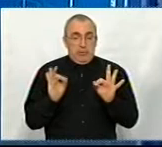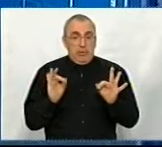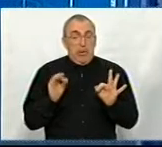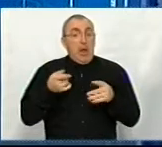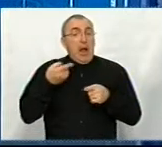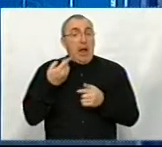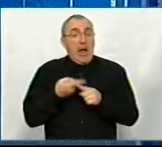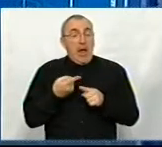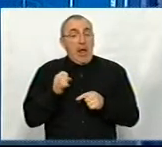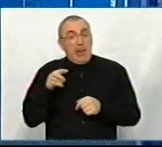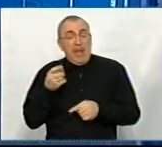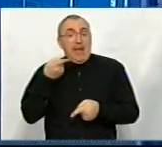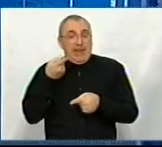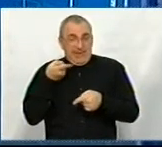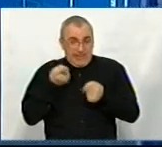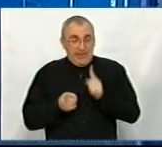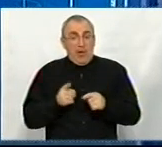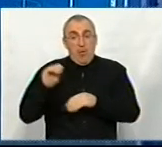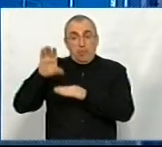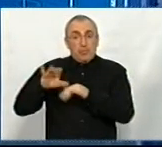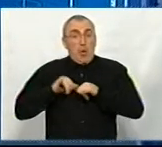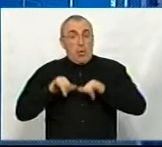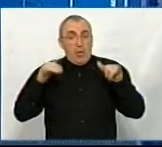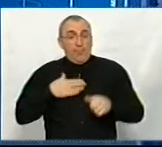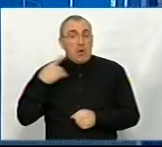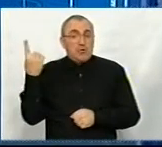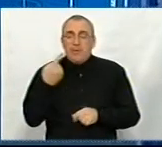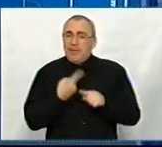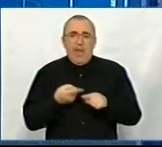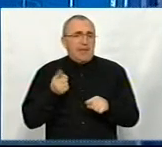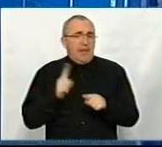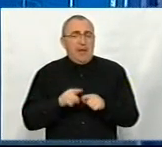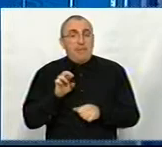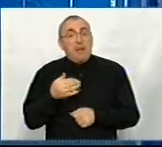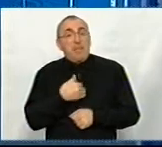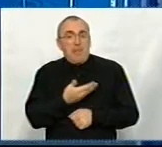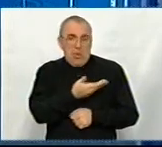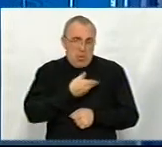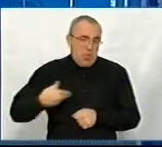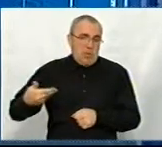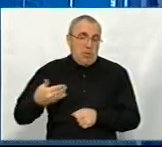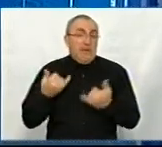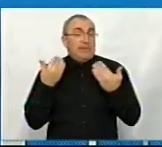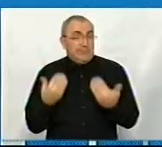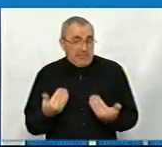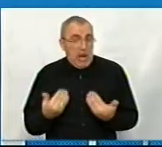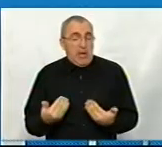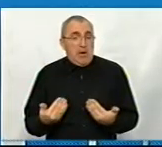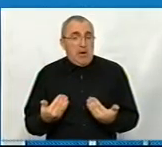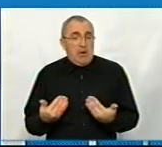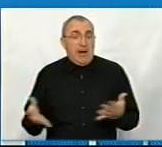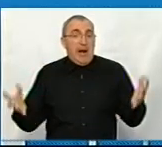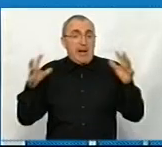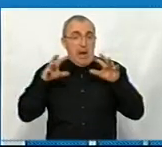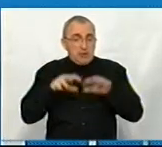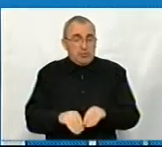дійсно можна сказати, що бюджет розвитку, на жаль, в нашій області не такий, який би ми хотіли. Але зараз разом